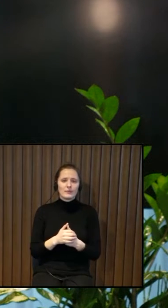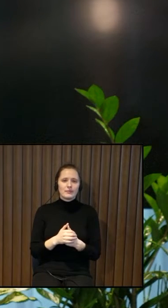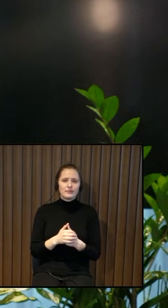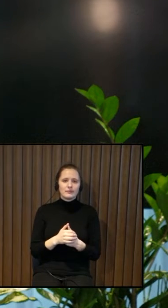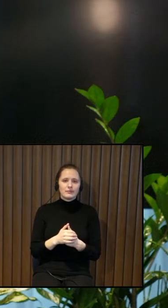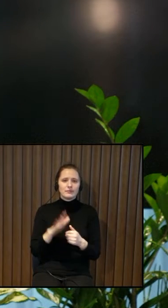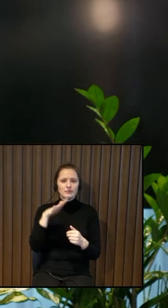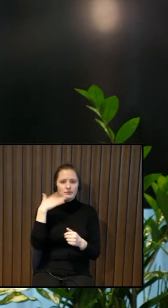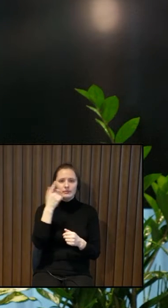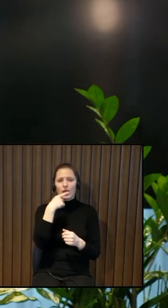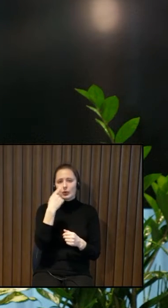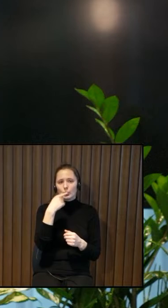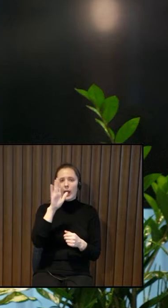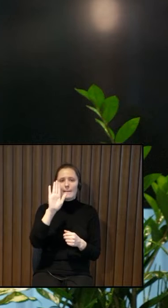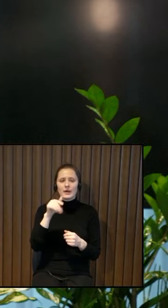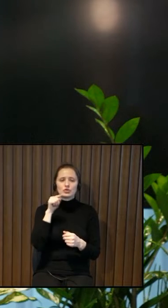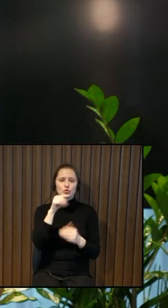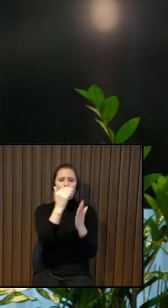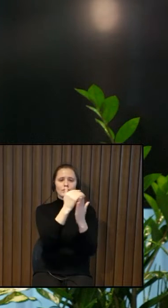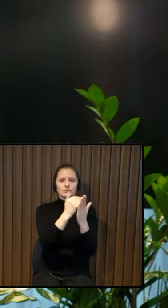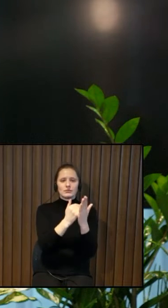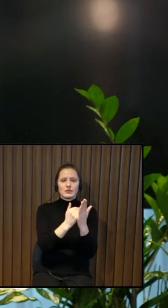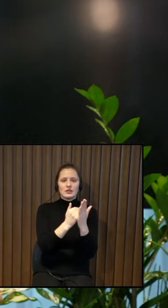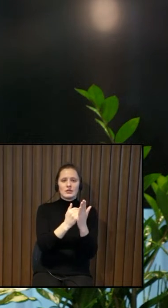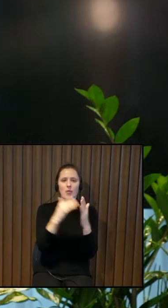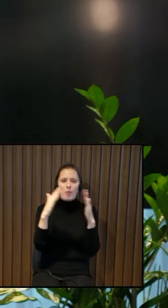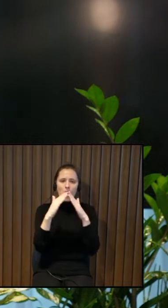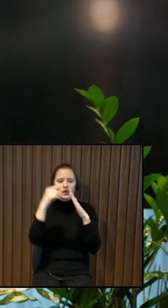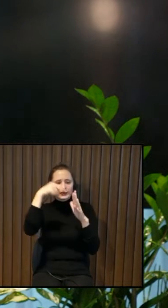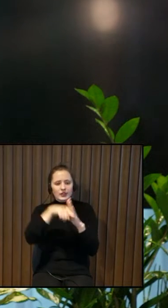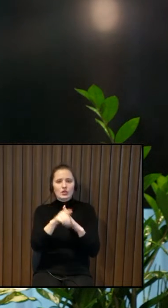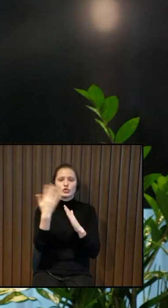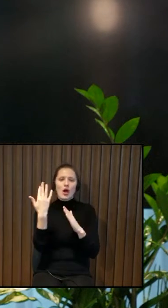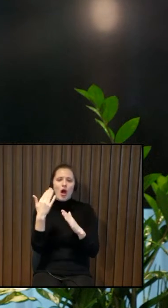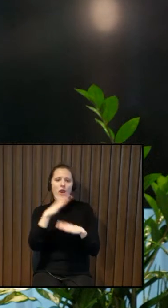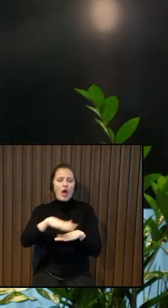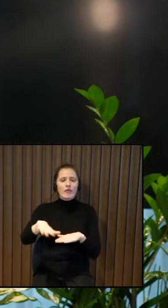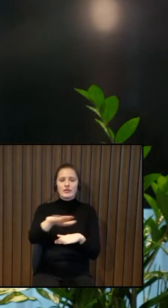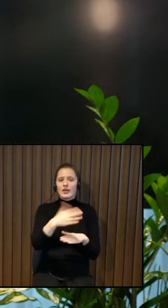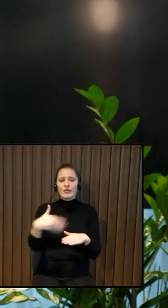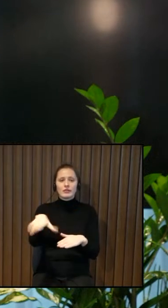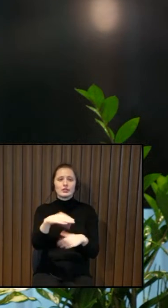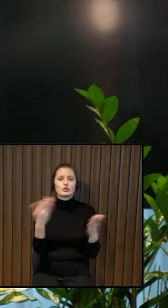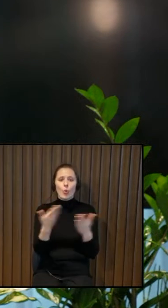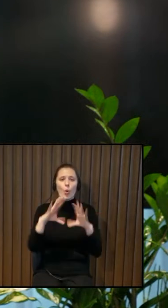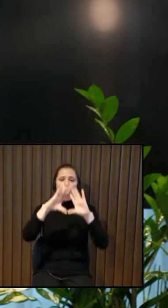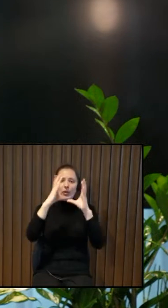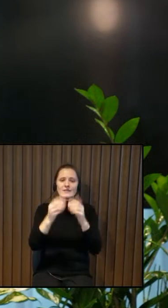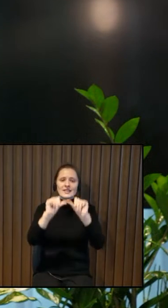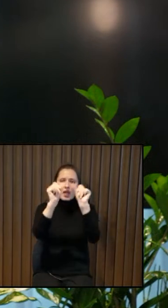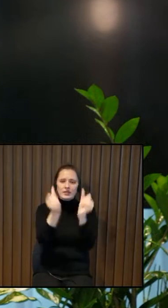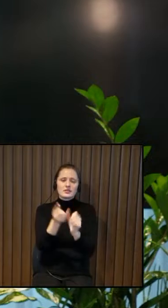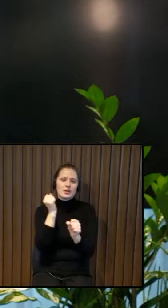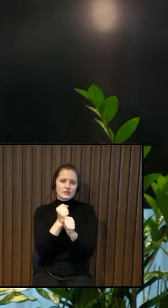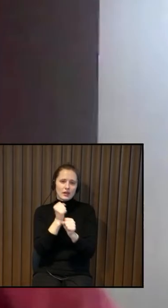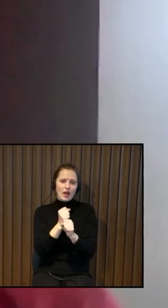runa par šo principu ieviešanu mājās, iekšā, ārā, vidē. Jebkur, kur universāles dizaines strādā. Kā jūs